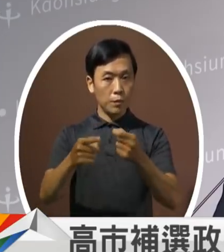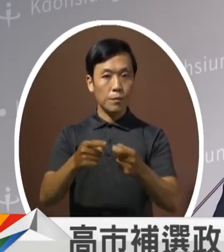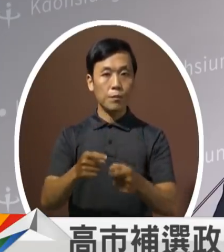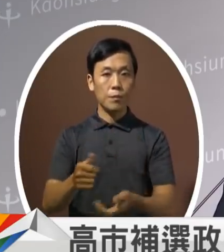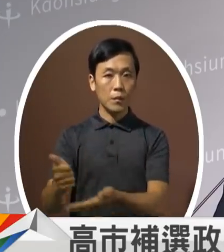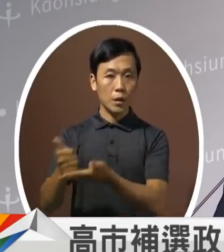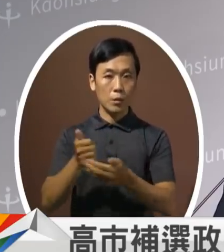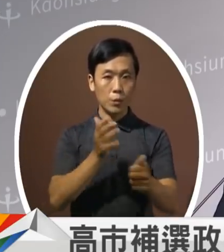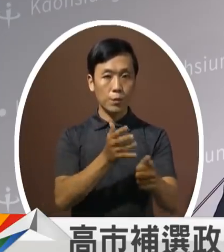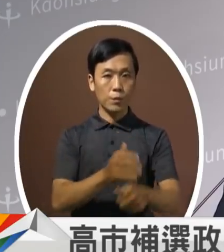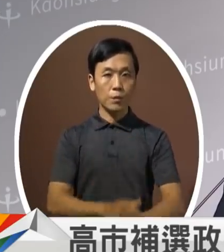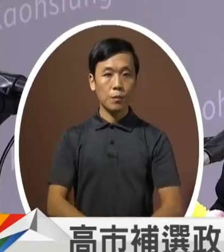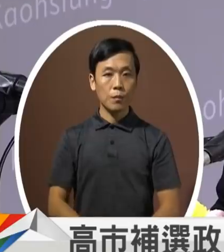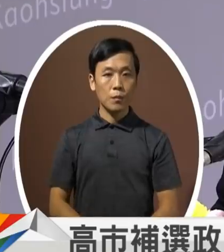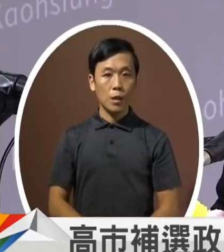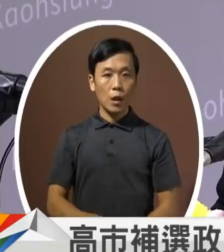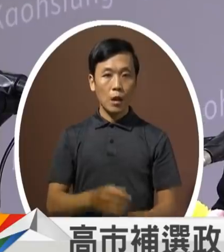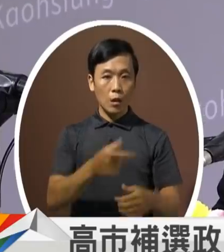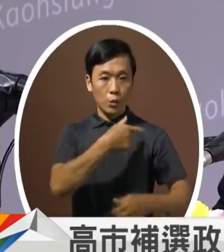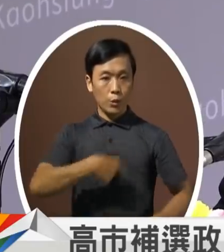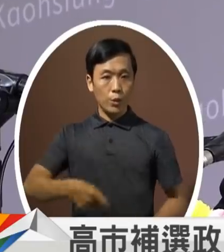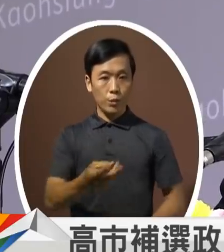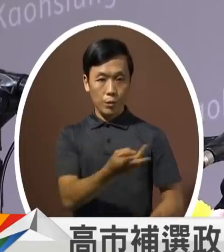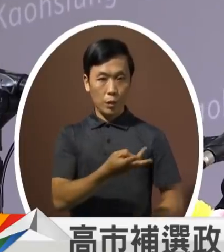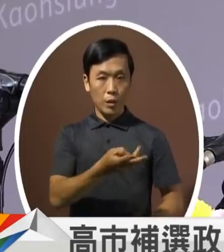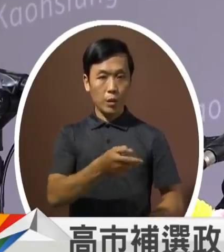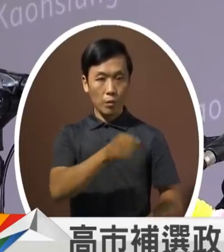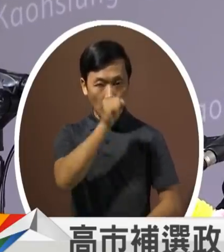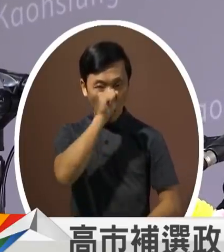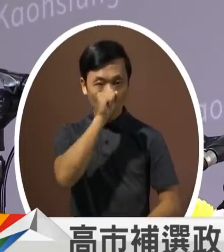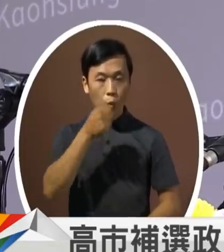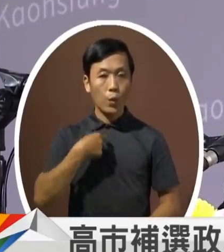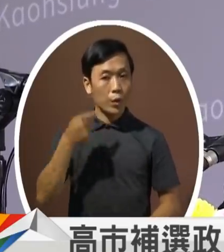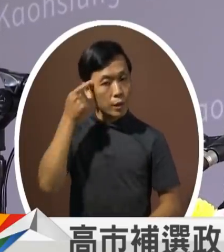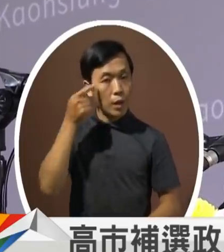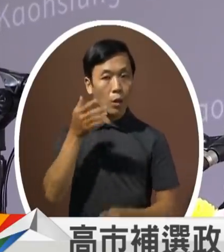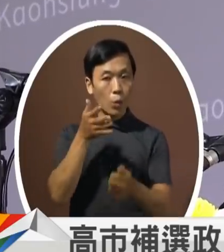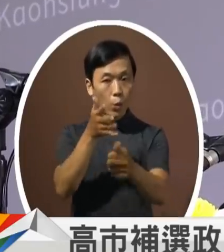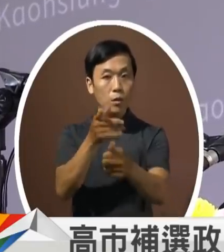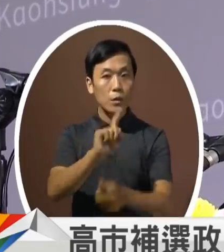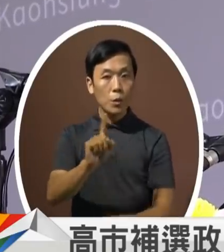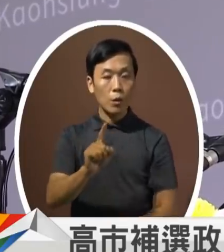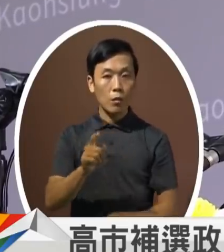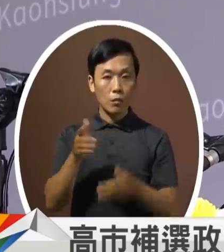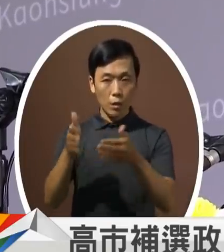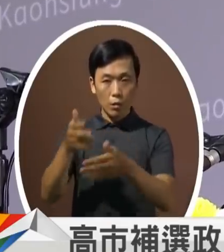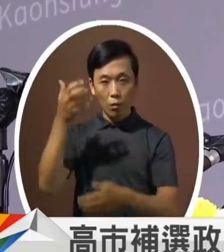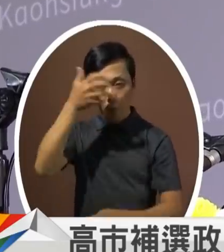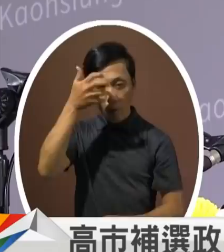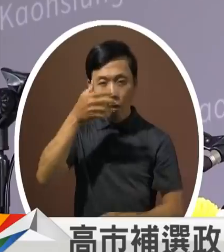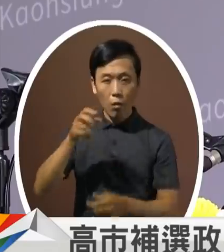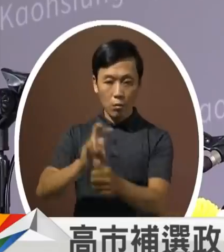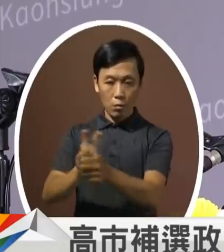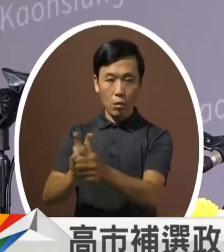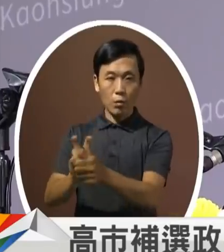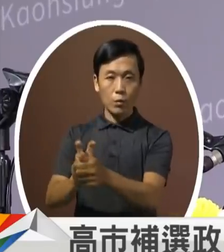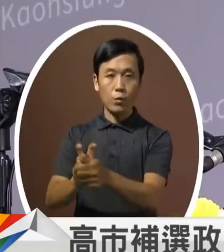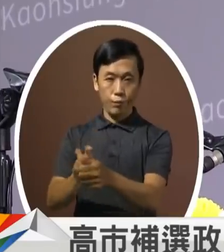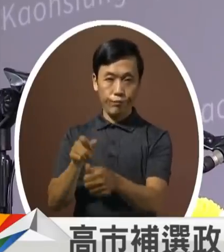请发问三位候选人好我要请教有关老人照顾的议题